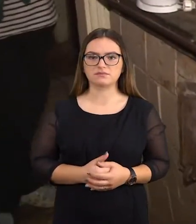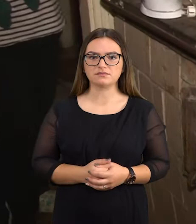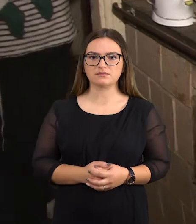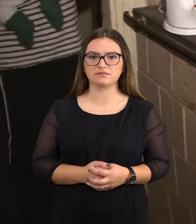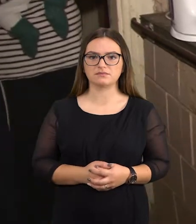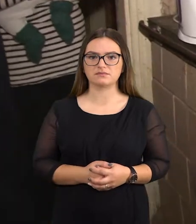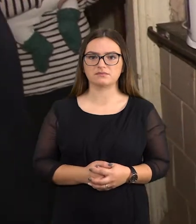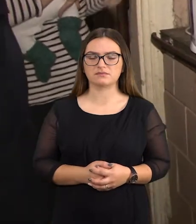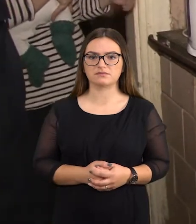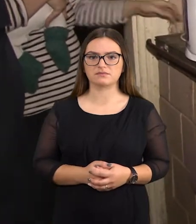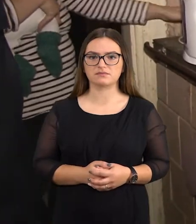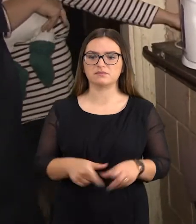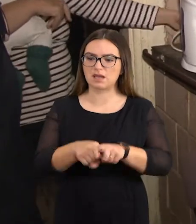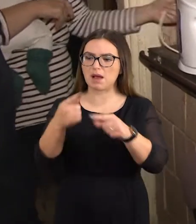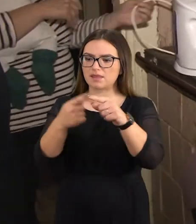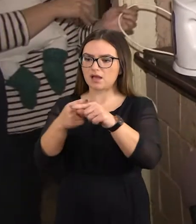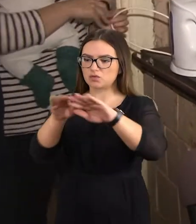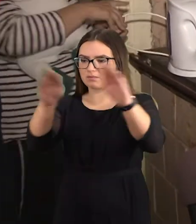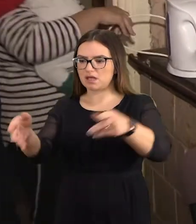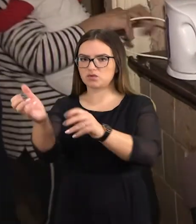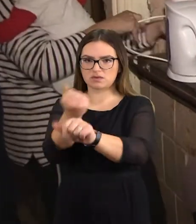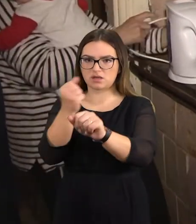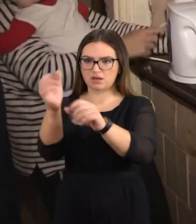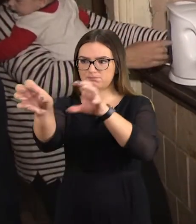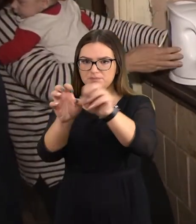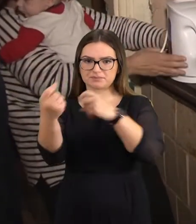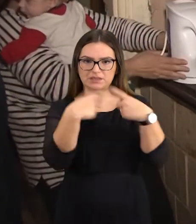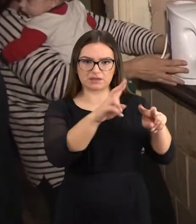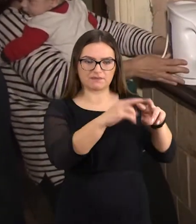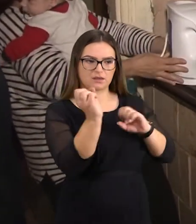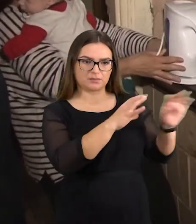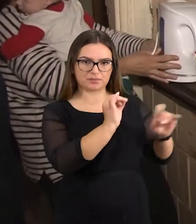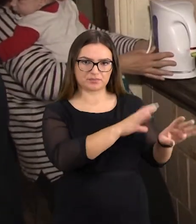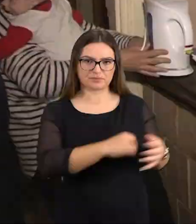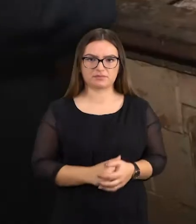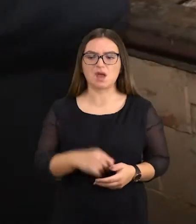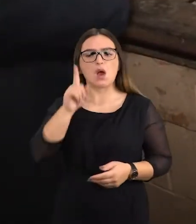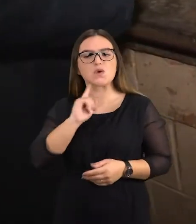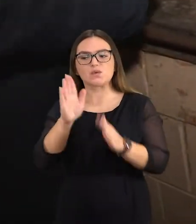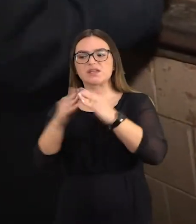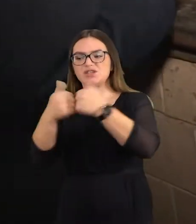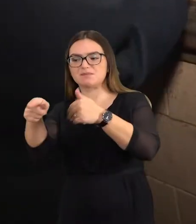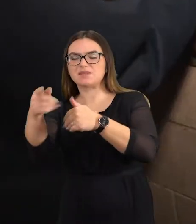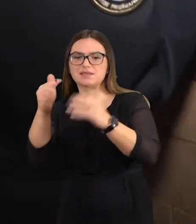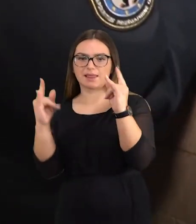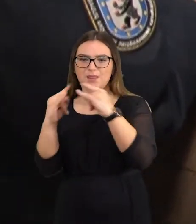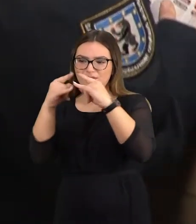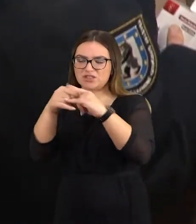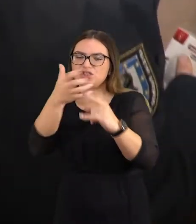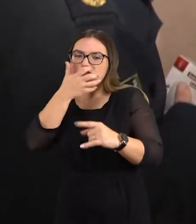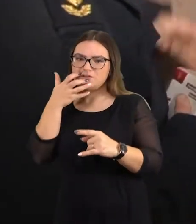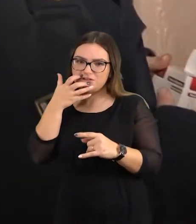užsikūrėm dėtų. Išsilydės viskas. Mes tik tik užkūrėm ir spėčišk. Jaunos šeimos namai šilti,